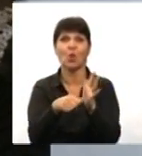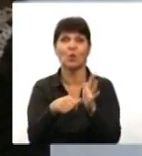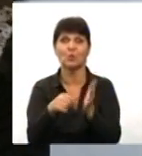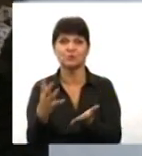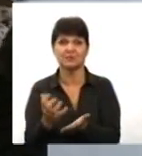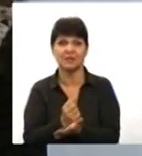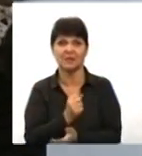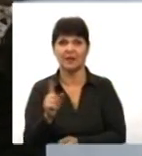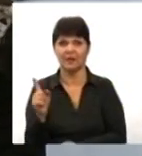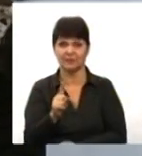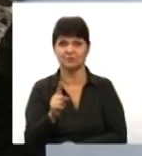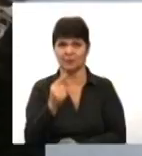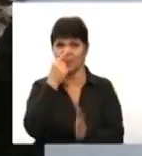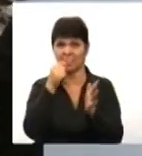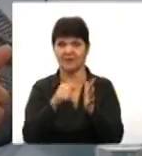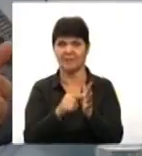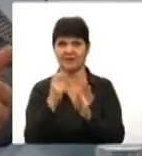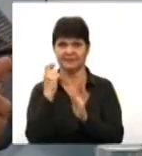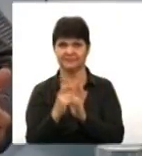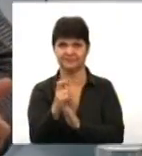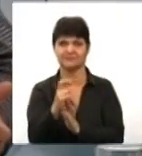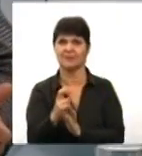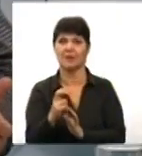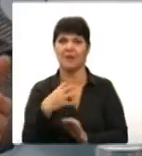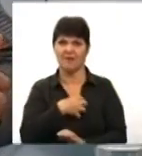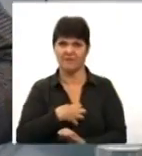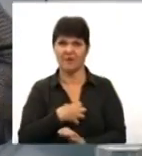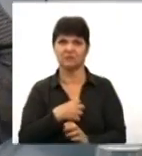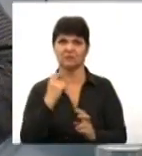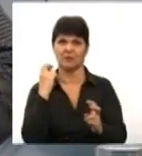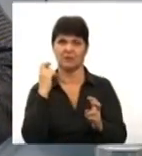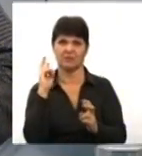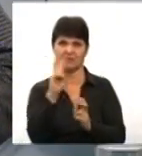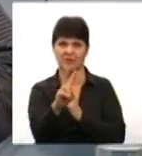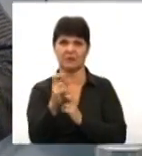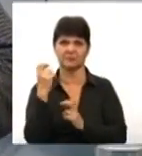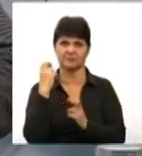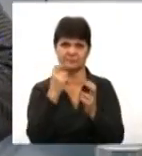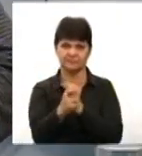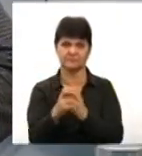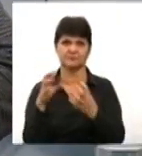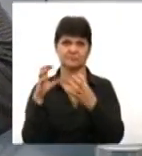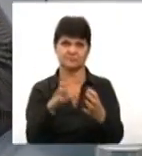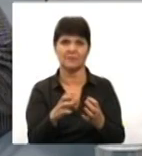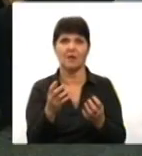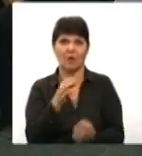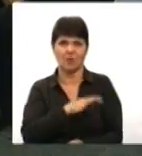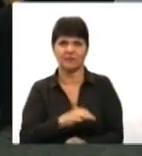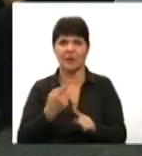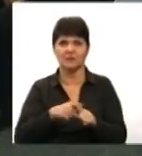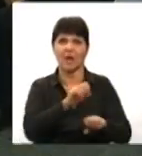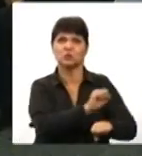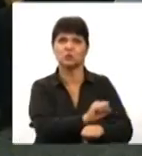щоб потрапити в транспорт. Тобто, основна складова – це транспортна складова, тобто, користування транспортно. звичайно. Це зупинки